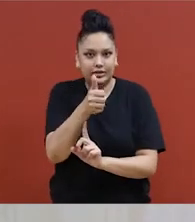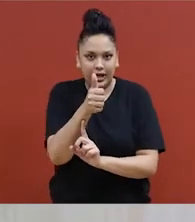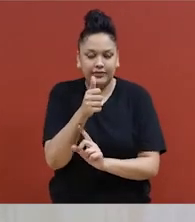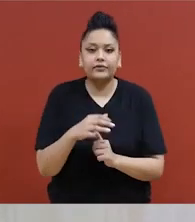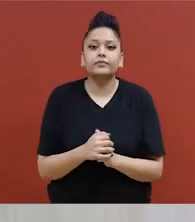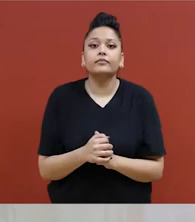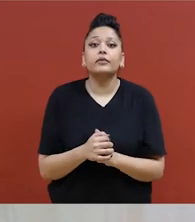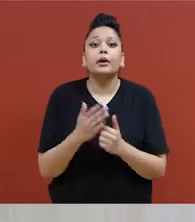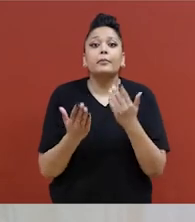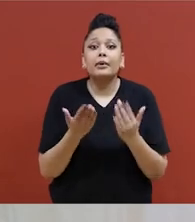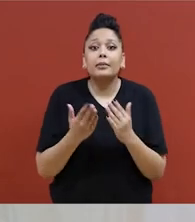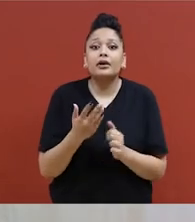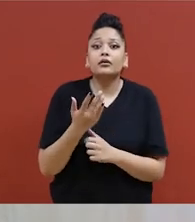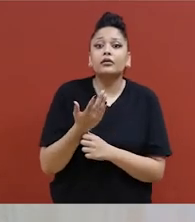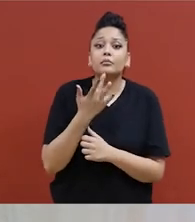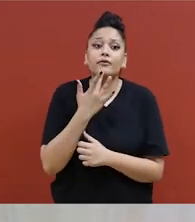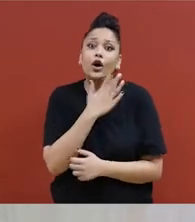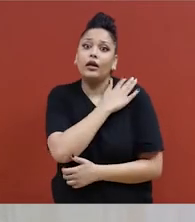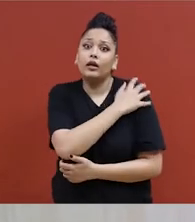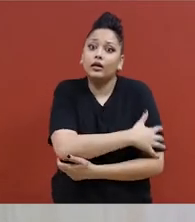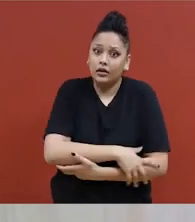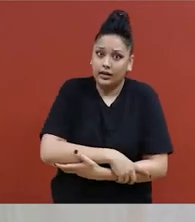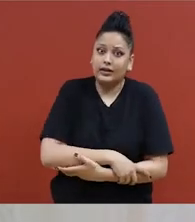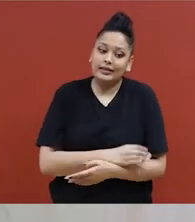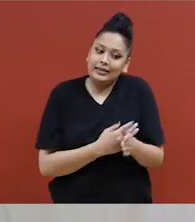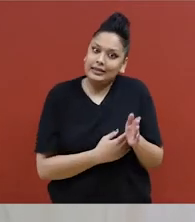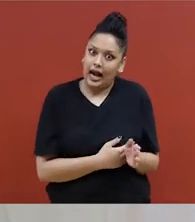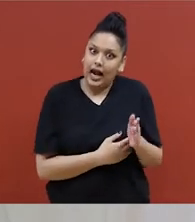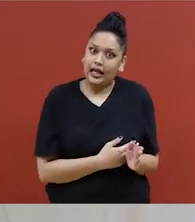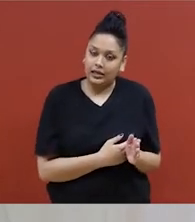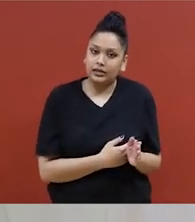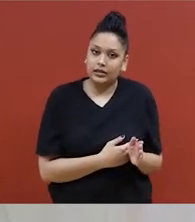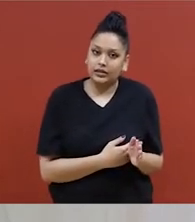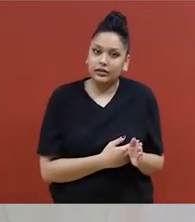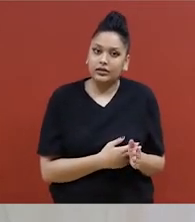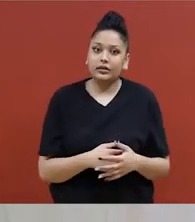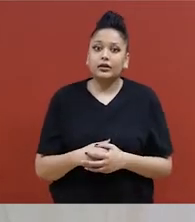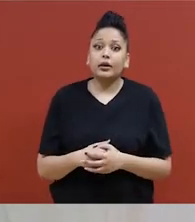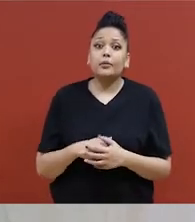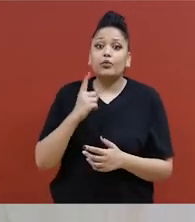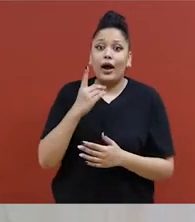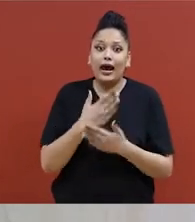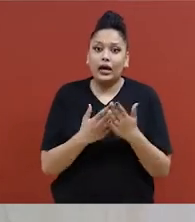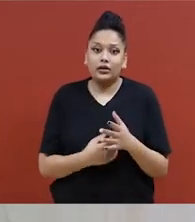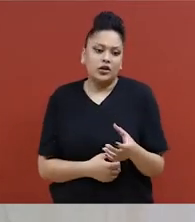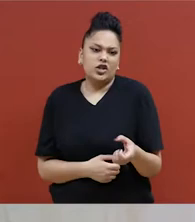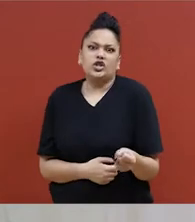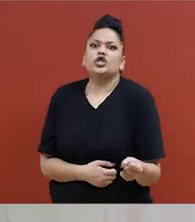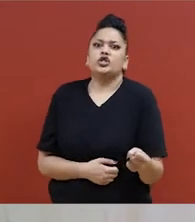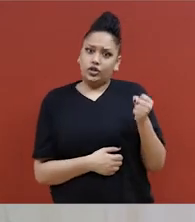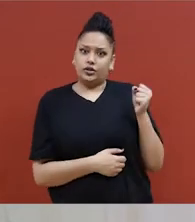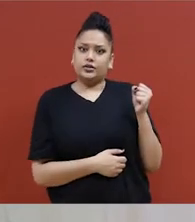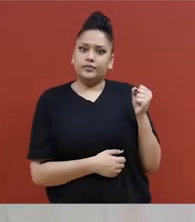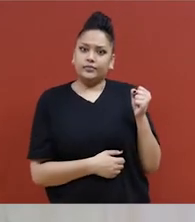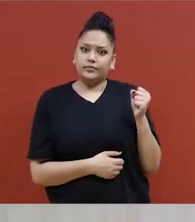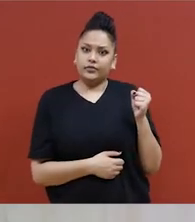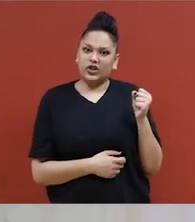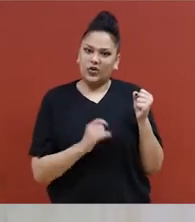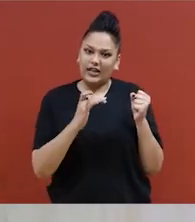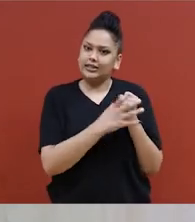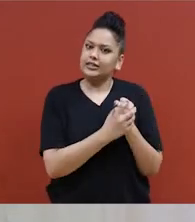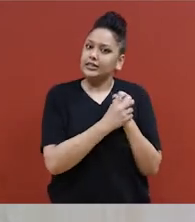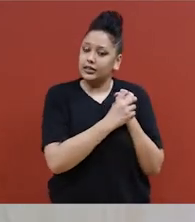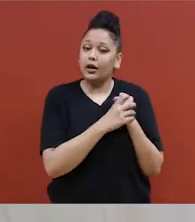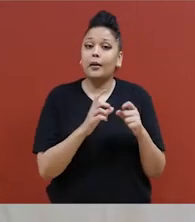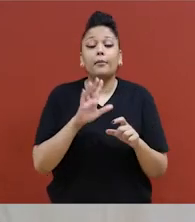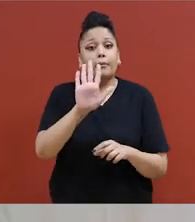Peut-être que je travaille avec seulement la moitié de mon corps. Je peux aussi y aller d'un seul côté. Je n